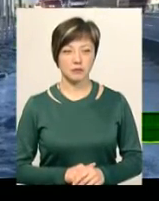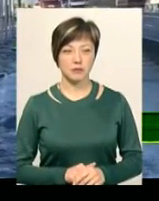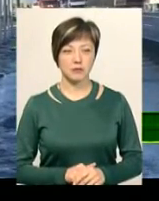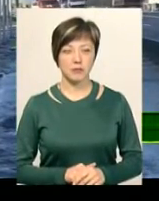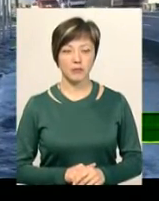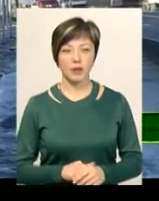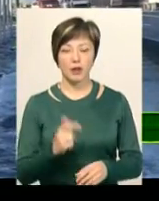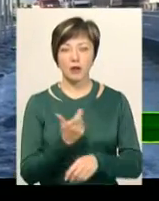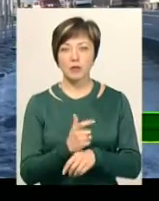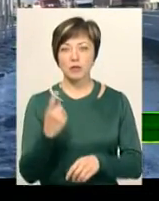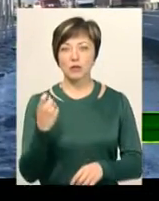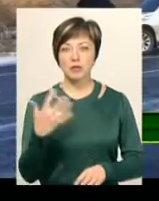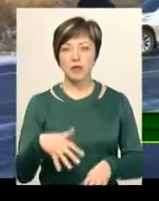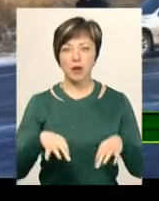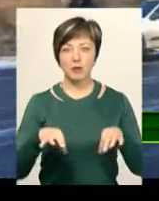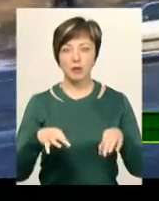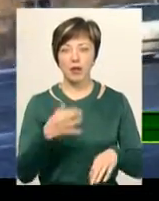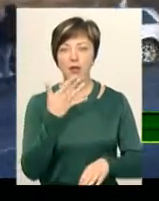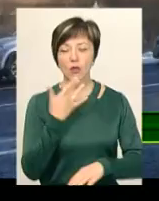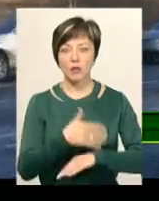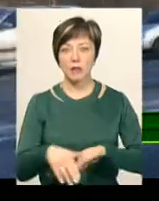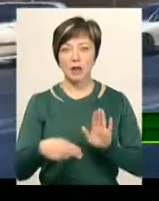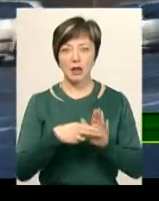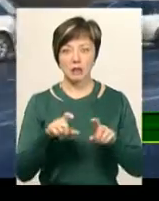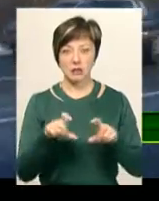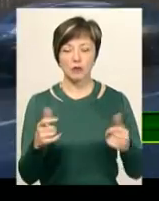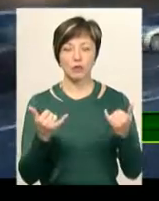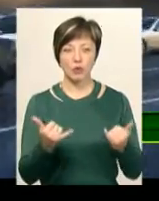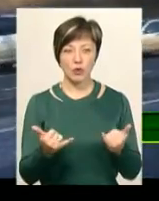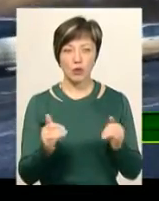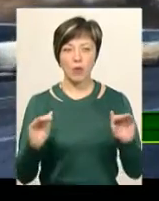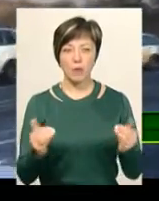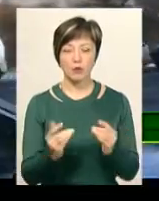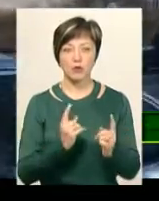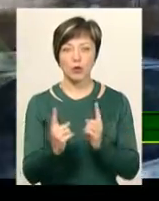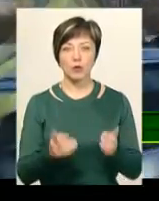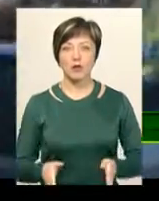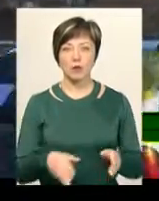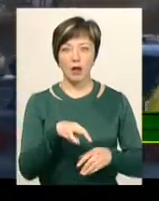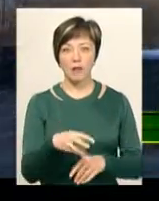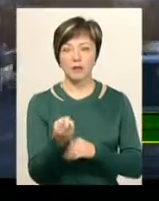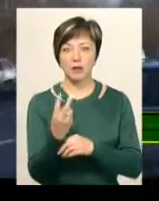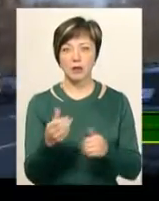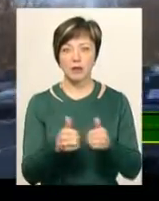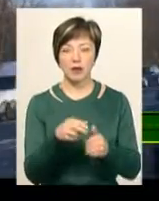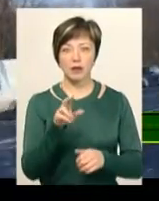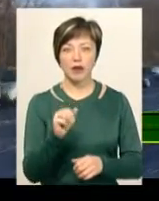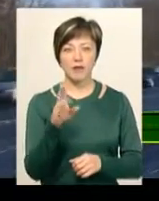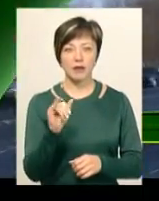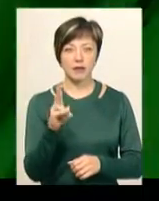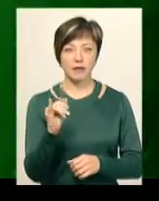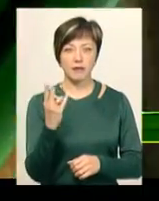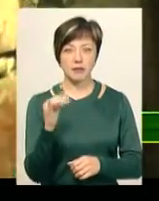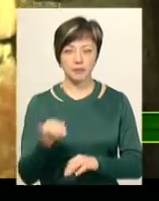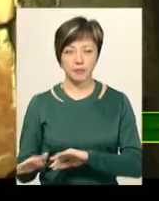Понад 150 автівок з іноземною реєстрацією сьогодні обмежили рух на трасі М-12 поблизу Давидковецького перехрестя.